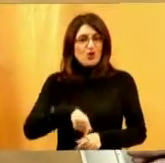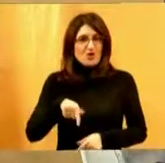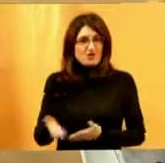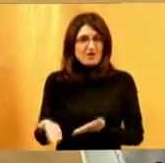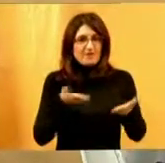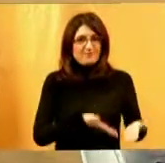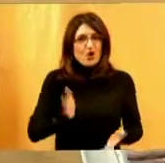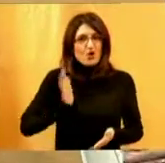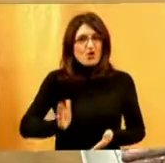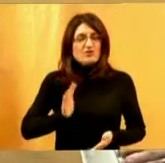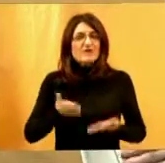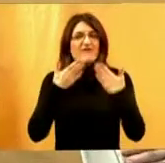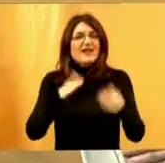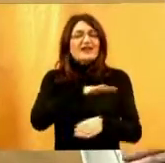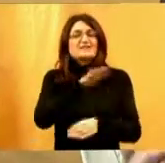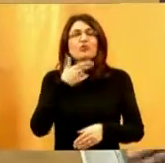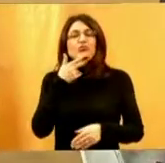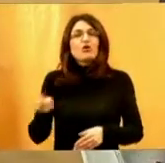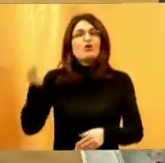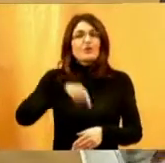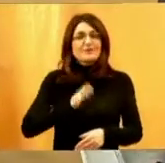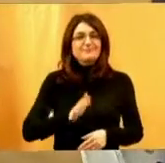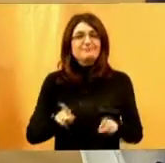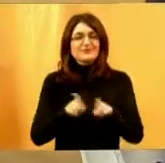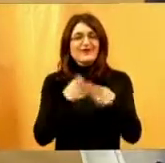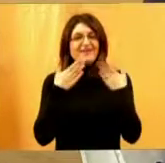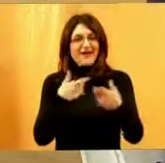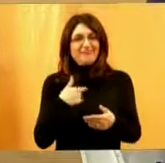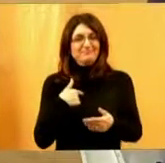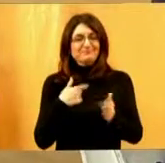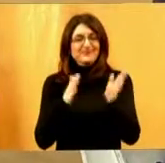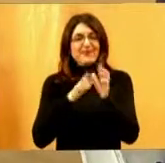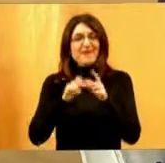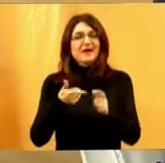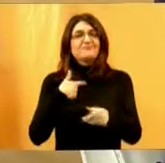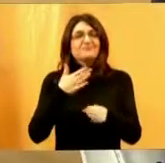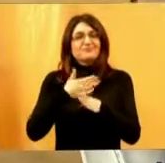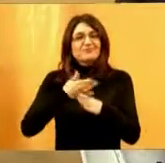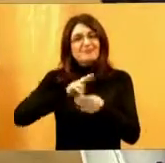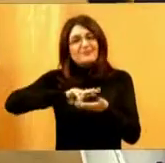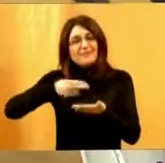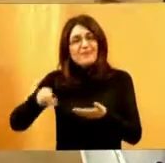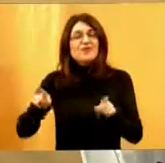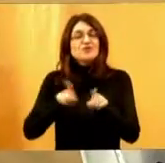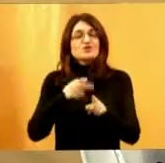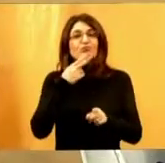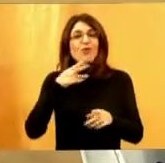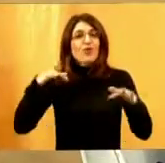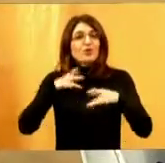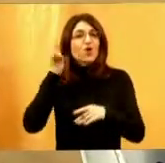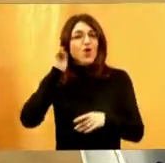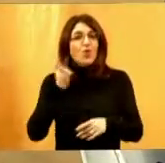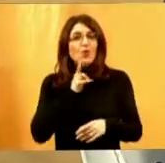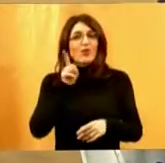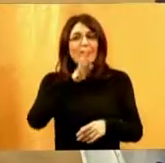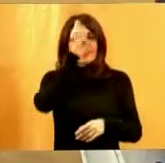vama koji mi dođete ovdje u goste. Hvala moje Mariji koja mi pomaže u stvari da to dopre i do ljudi koji su gluhi